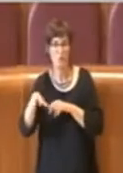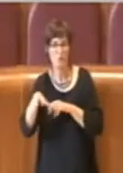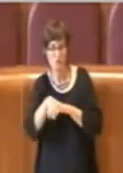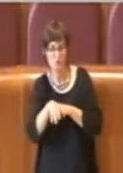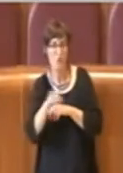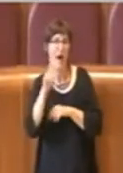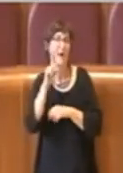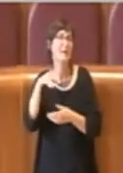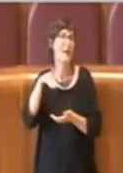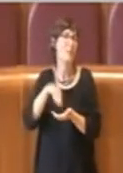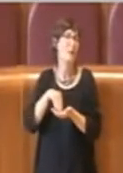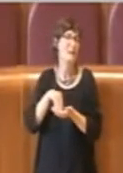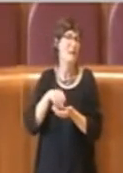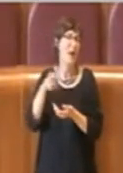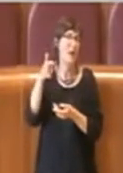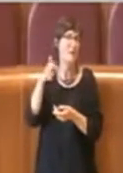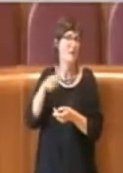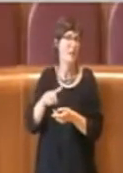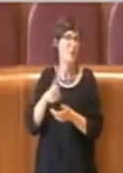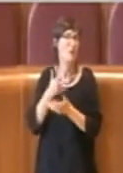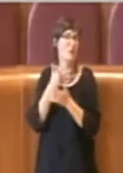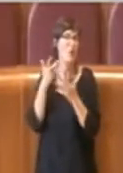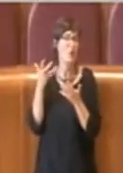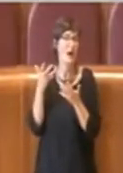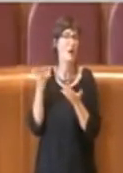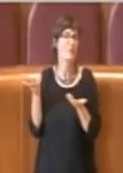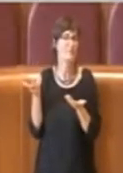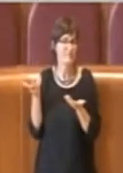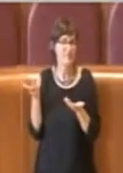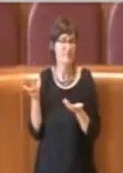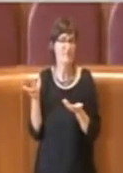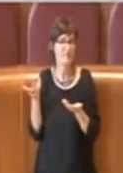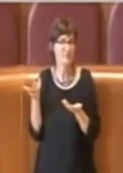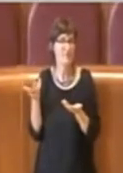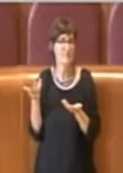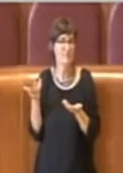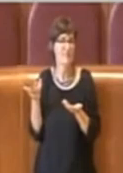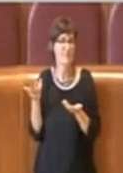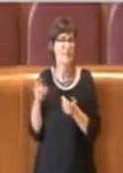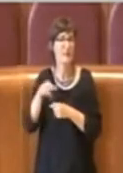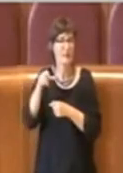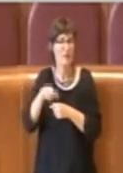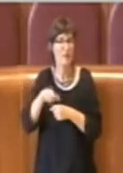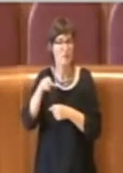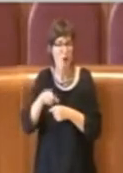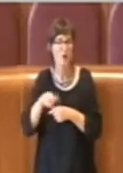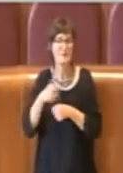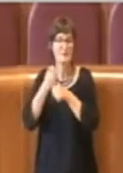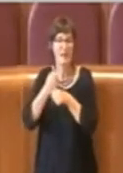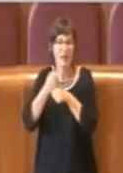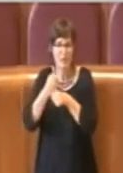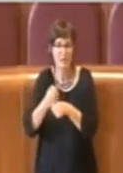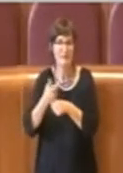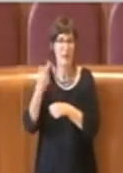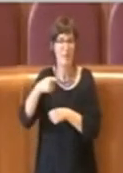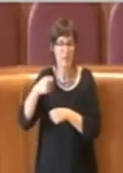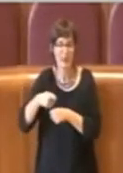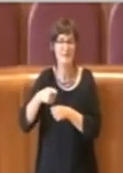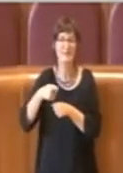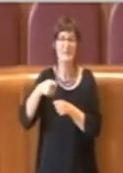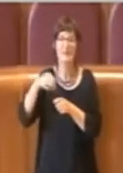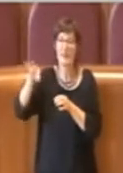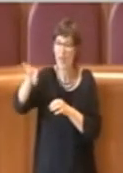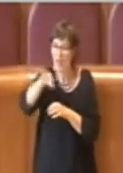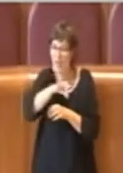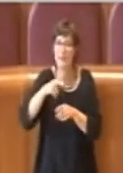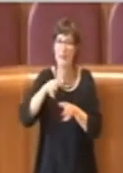ricordiamo che non è detto che poi ci sia questa pluralità di Presidenti, dipende dalla Costituzione da parte dei